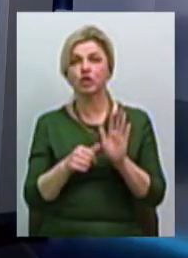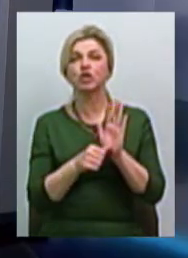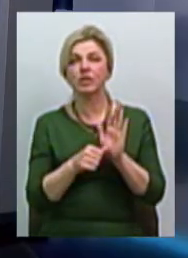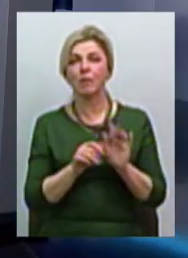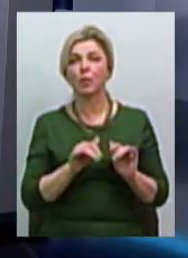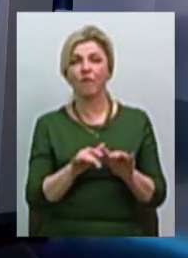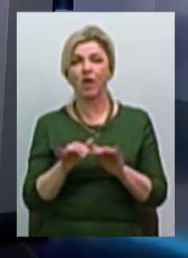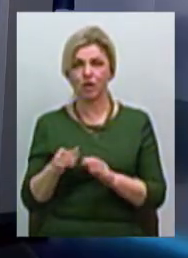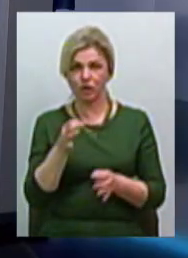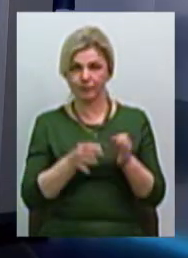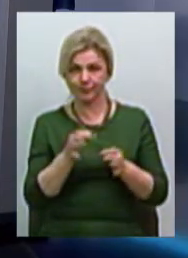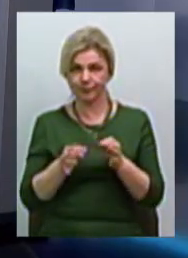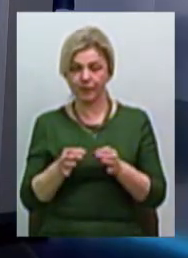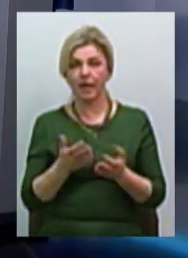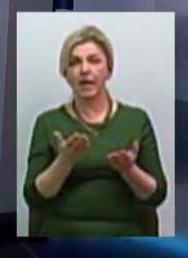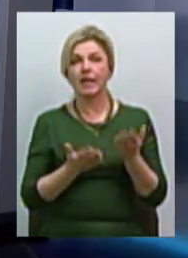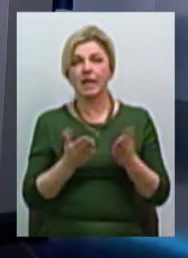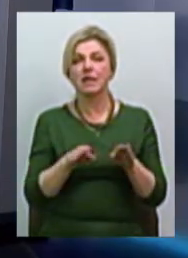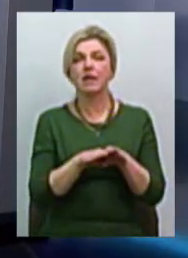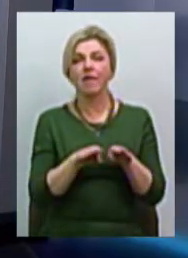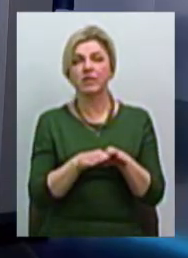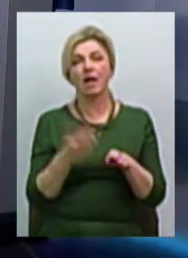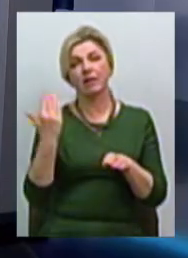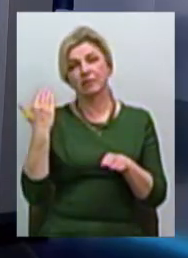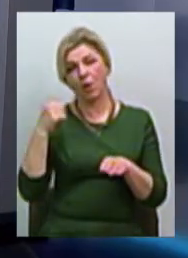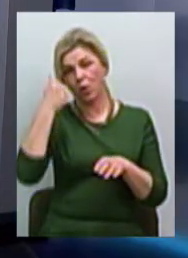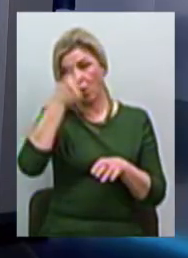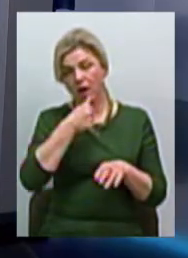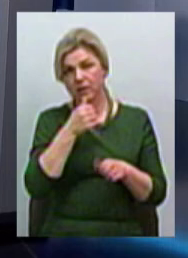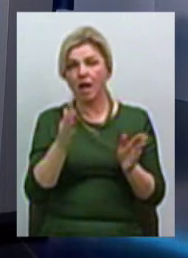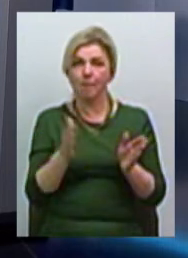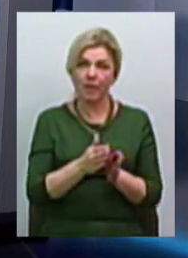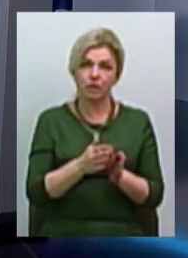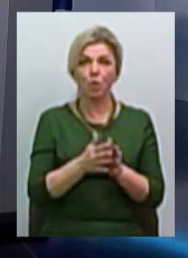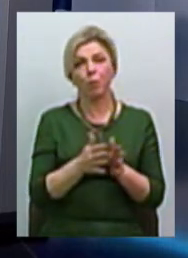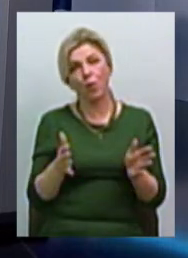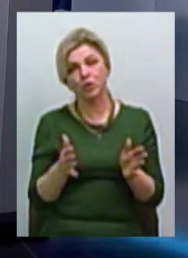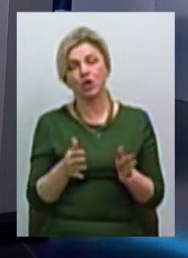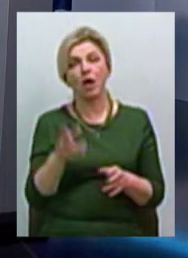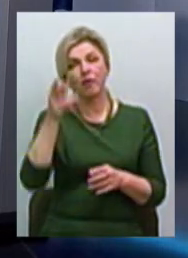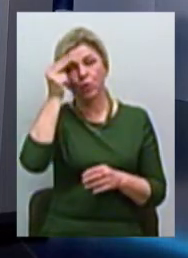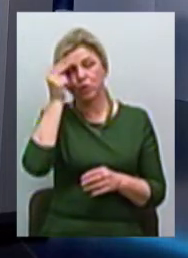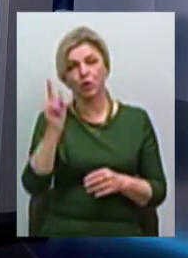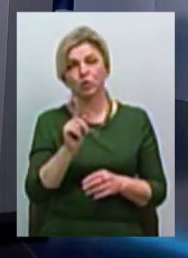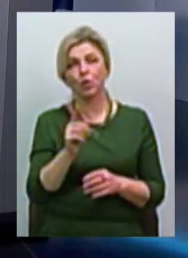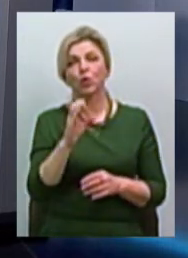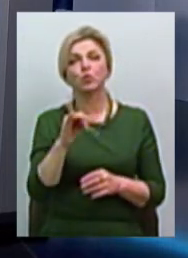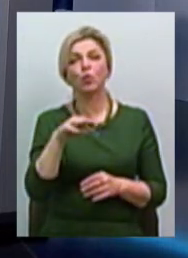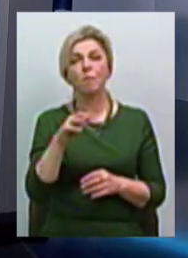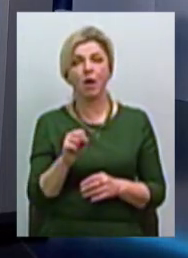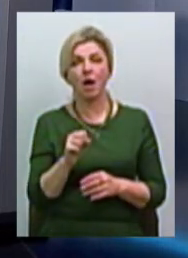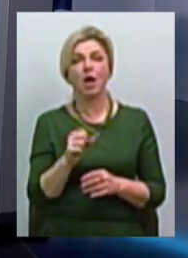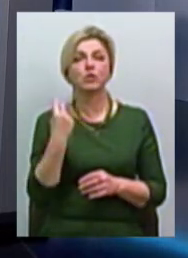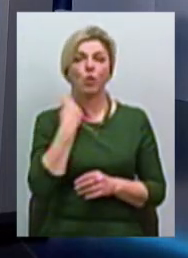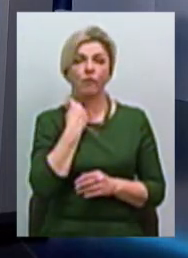6. Якщо порівняти з іншими роками, їх більше чи менше? Ну, враховуючи те, що сама сума заборгованості, вона